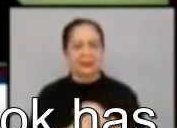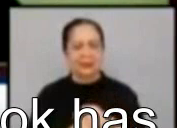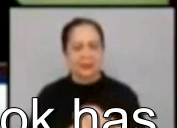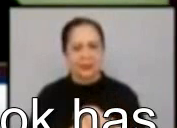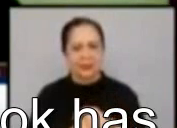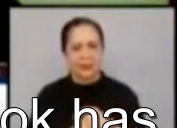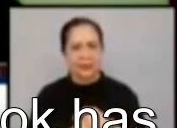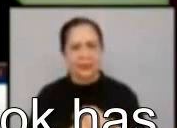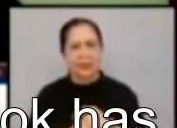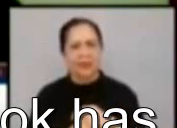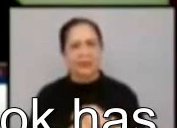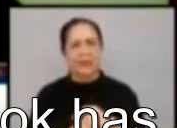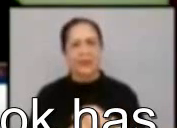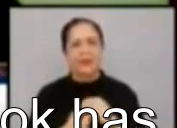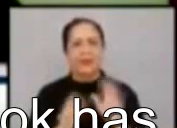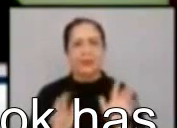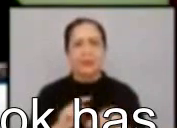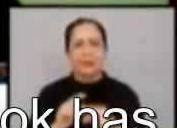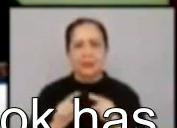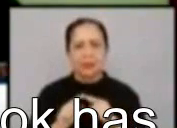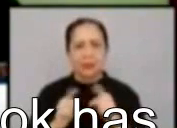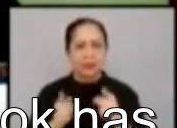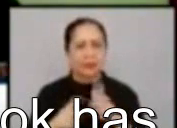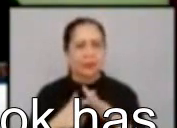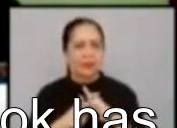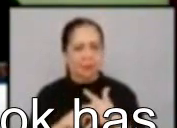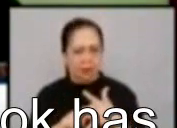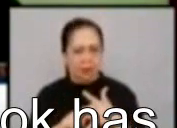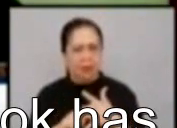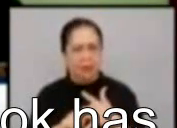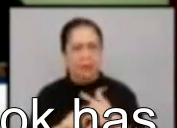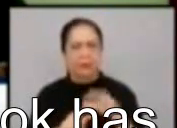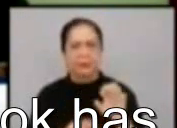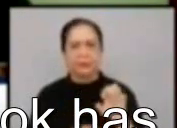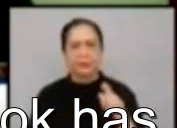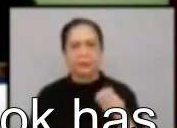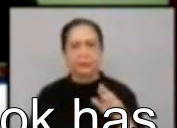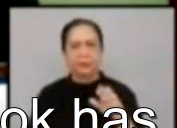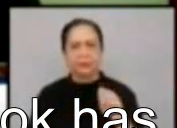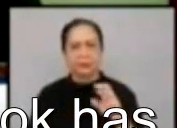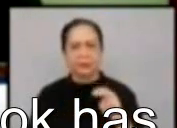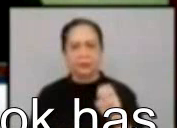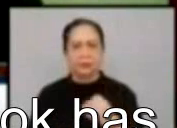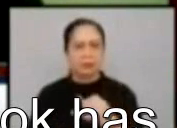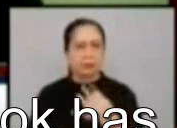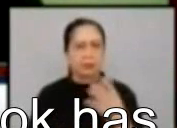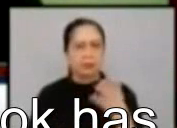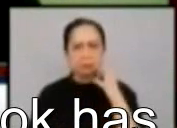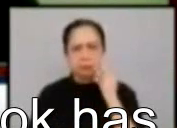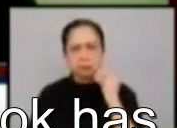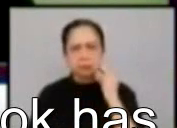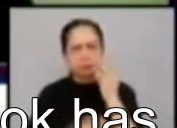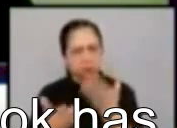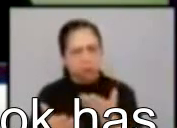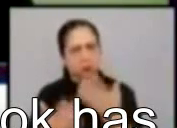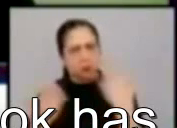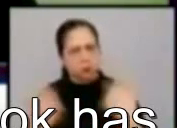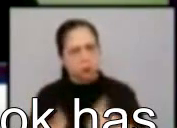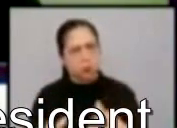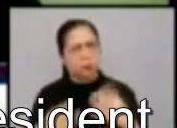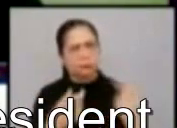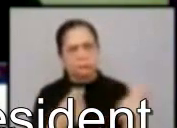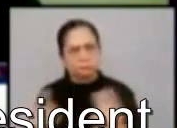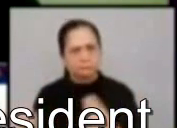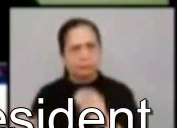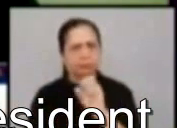ako. Father, kailan po kayo nagsimula sa exorcism at ilang kaso na po so far ang mga